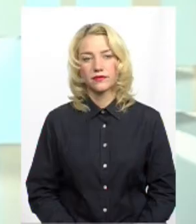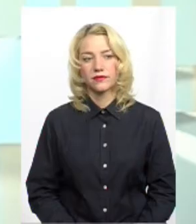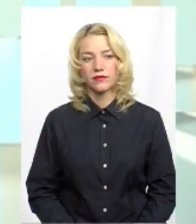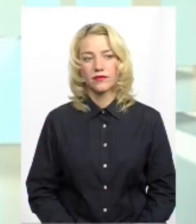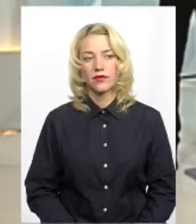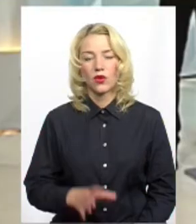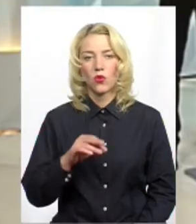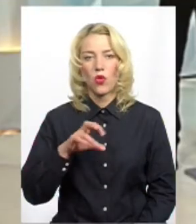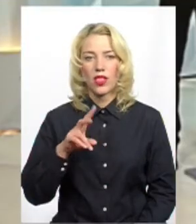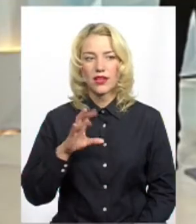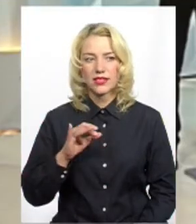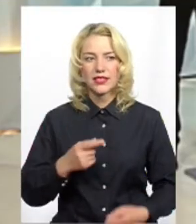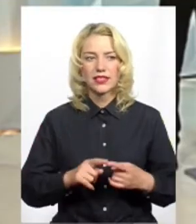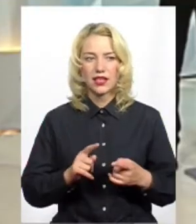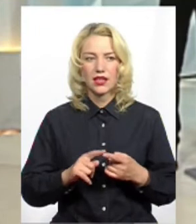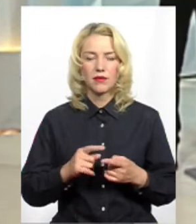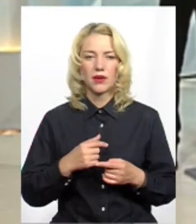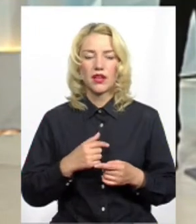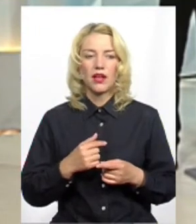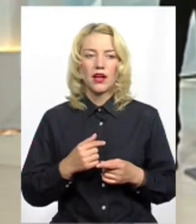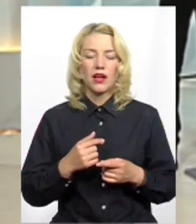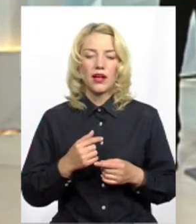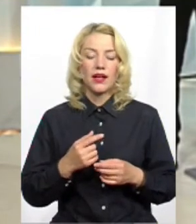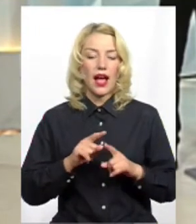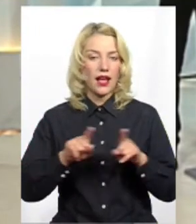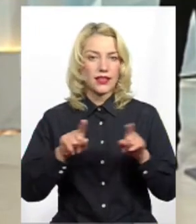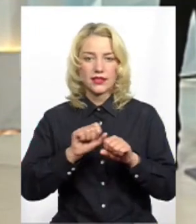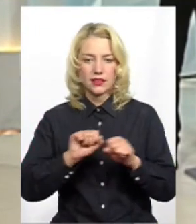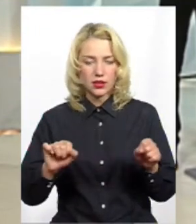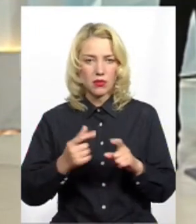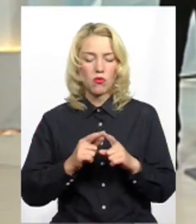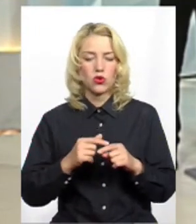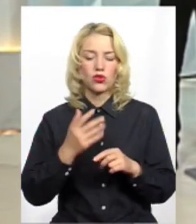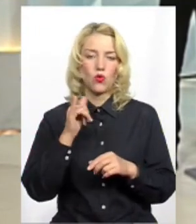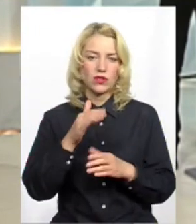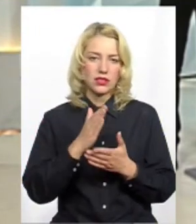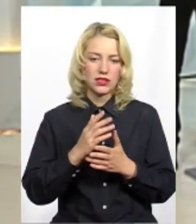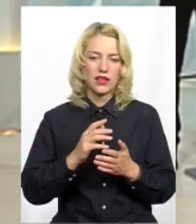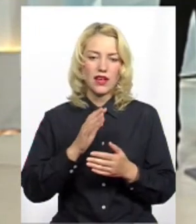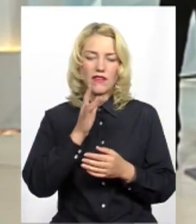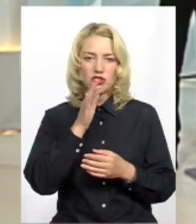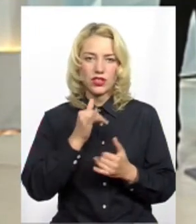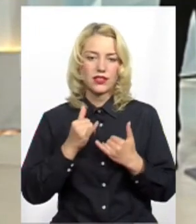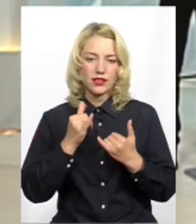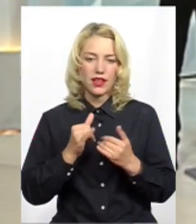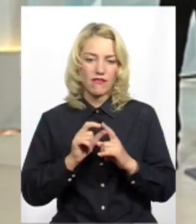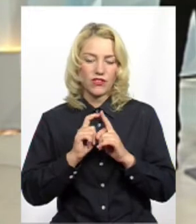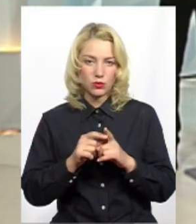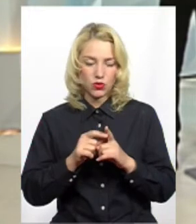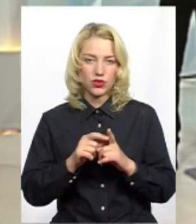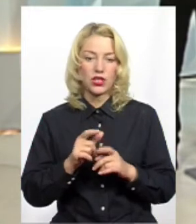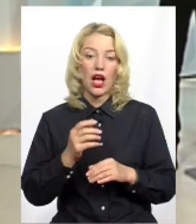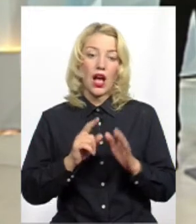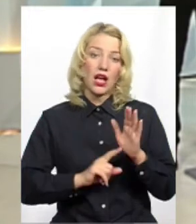Пане Олексію, не вдаємося до агітації. Від пів хвилини до півтори у вас буде для відповідей на запитання, а на початку є хвилина для